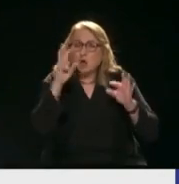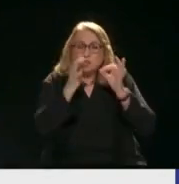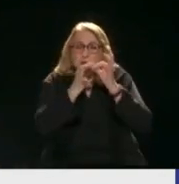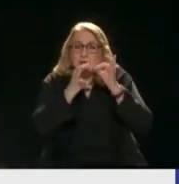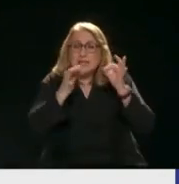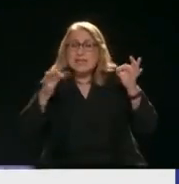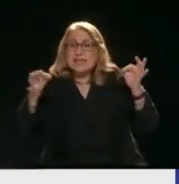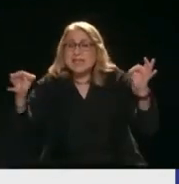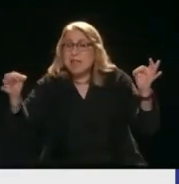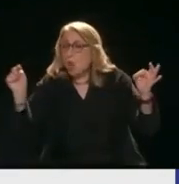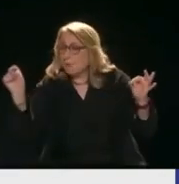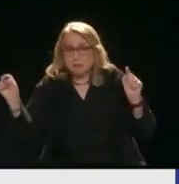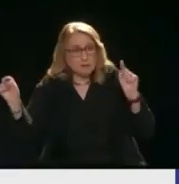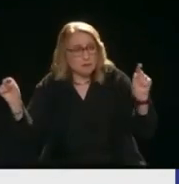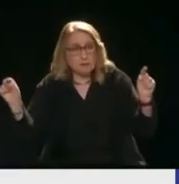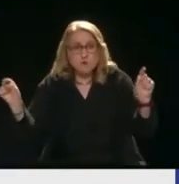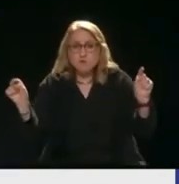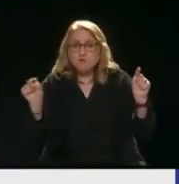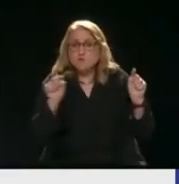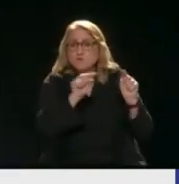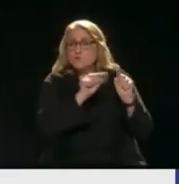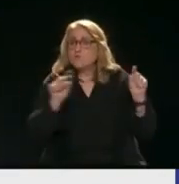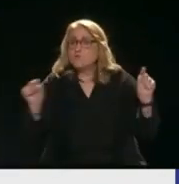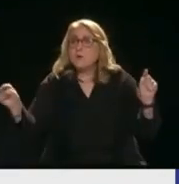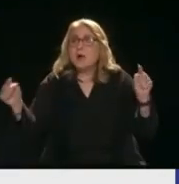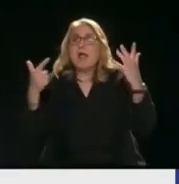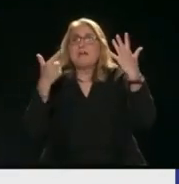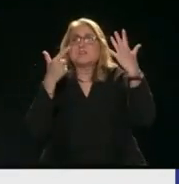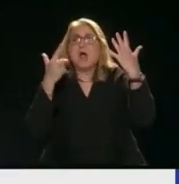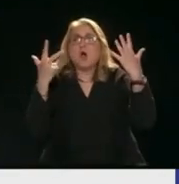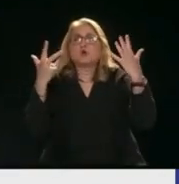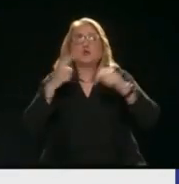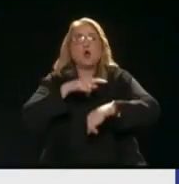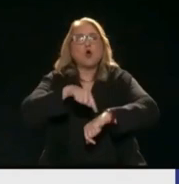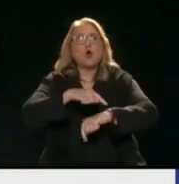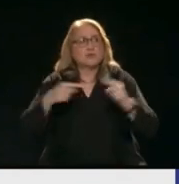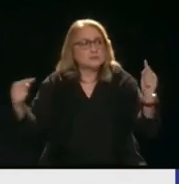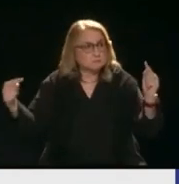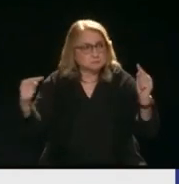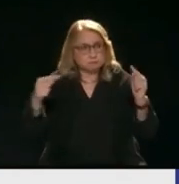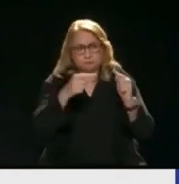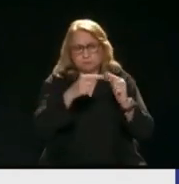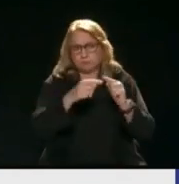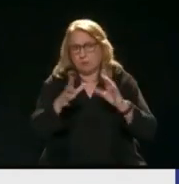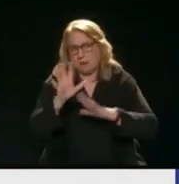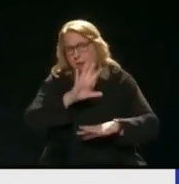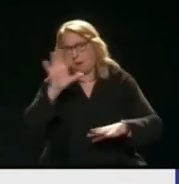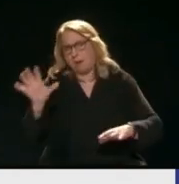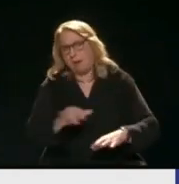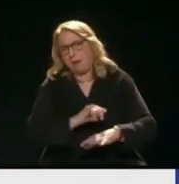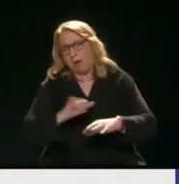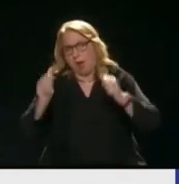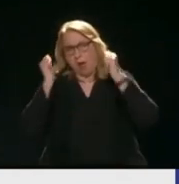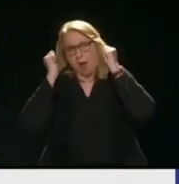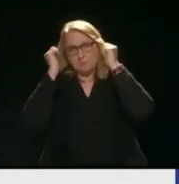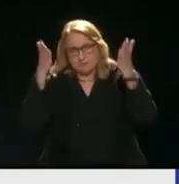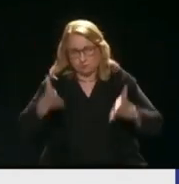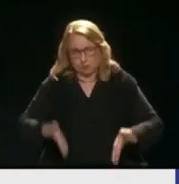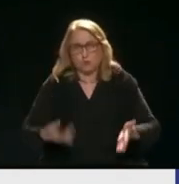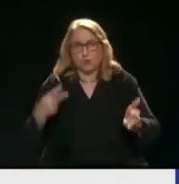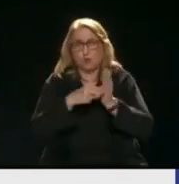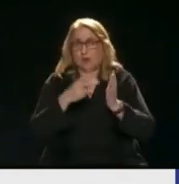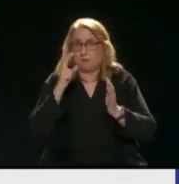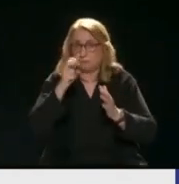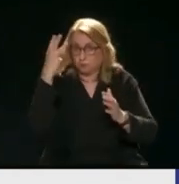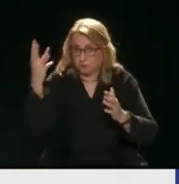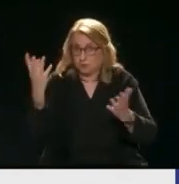Να πάτε από το ένα σημείο στο άλλο Κάνετε 7 ώρες αυτό Είναι αδιανόητα τα πράγματα του 2023 Με τόσο τεράστιο τουρισμό Αντιλαμβάνεστε ότι Όχι έχει